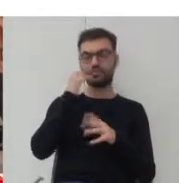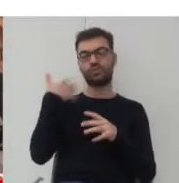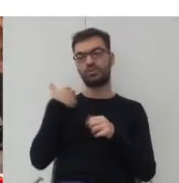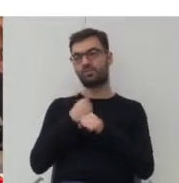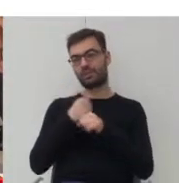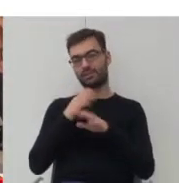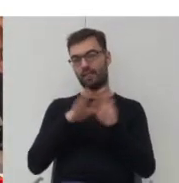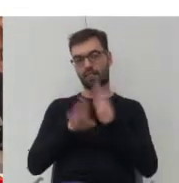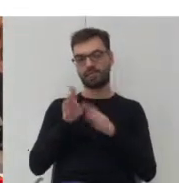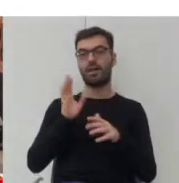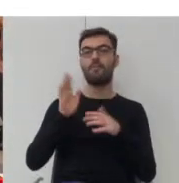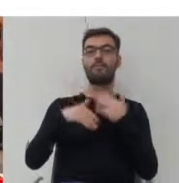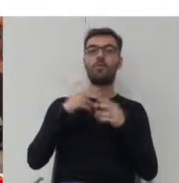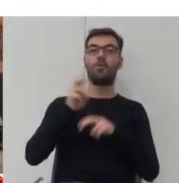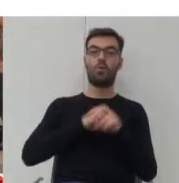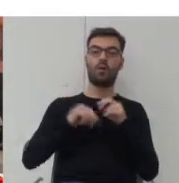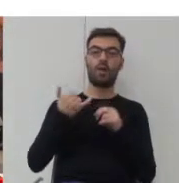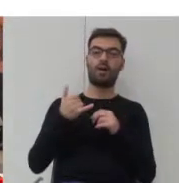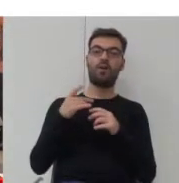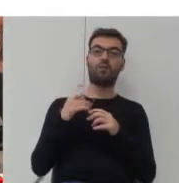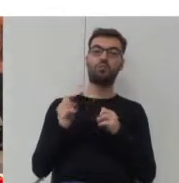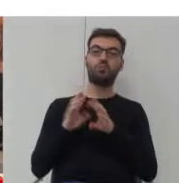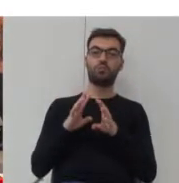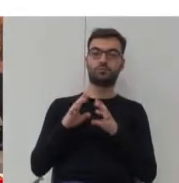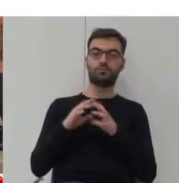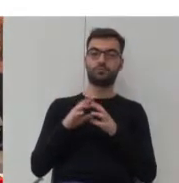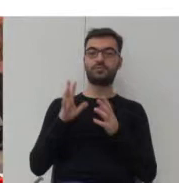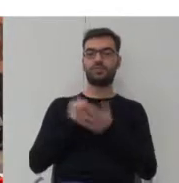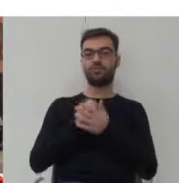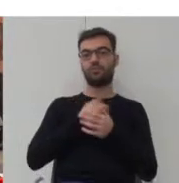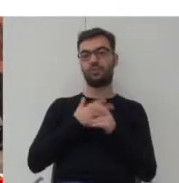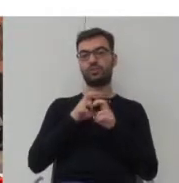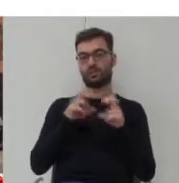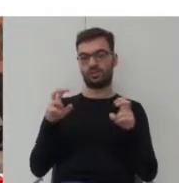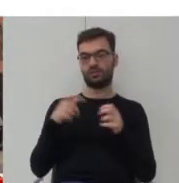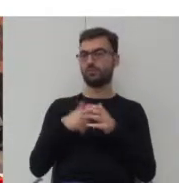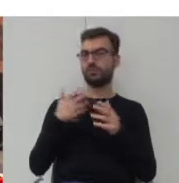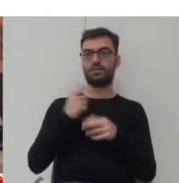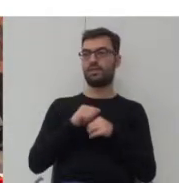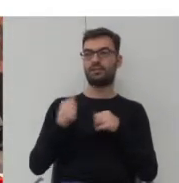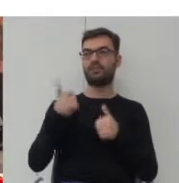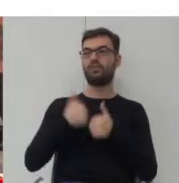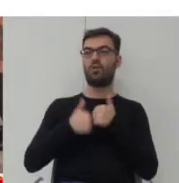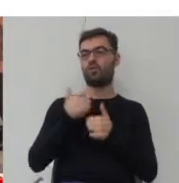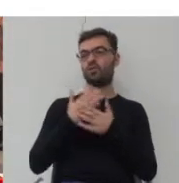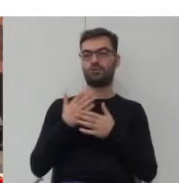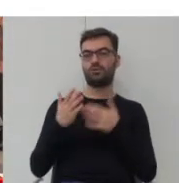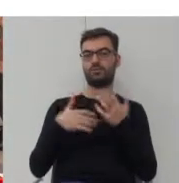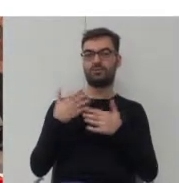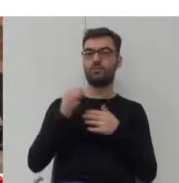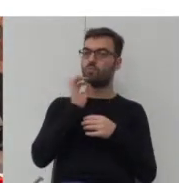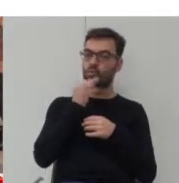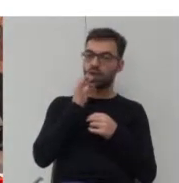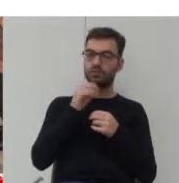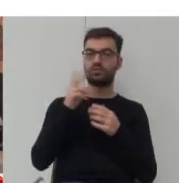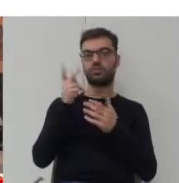strony mamy ruch jako forma zagospodarowania swojego czasu wolnego nie rywalizuje już tylko z powiedzmy w przypadku młodzieży